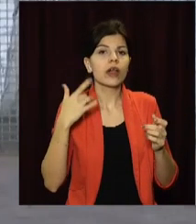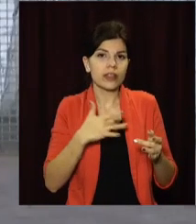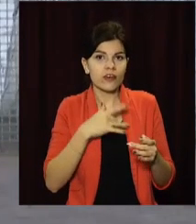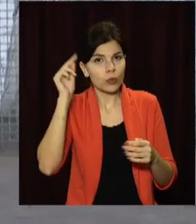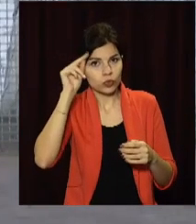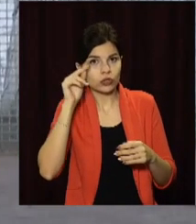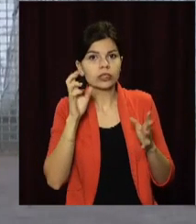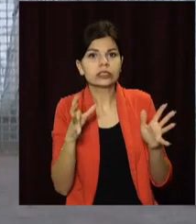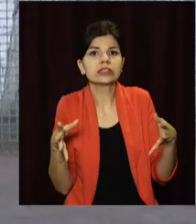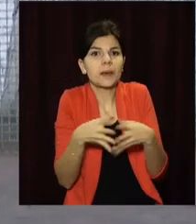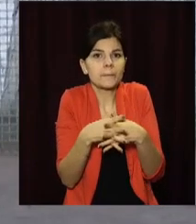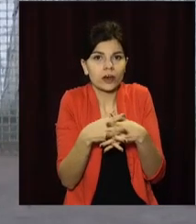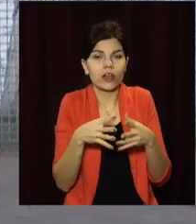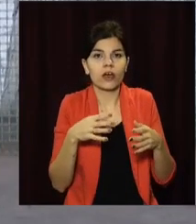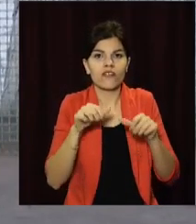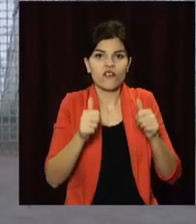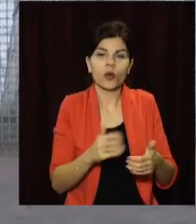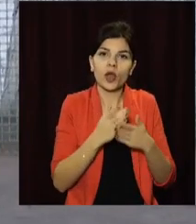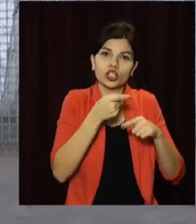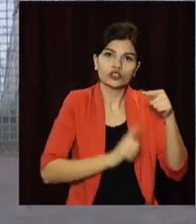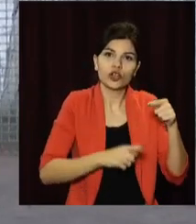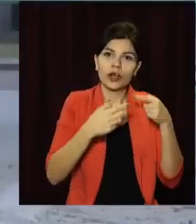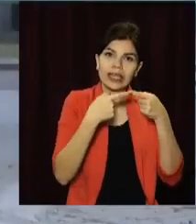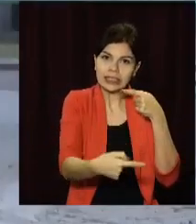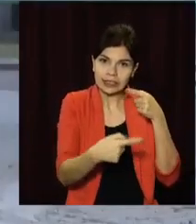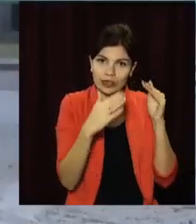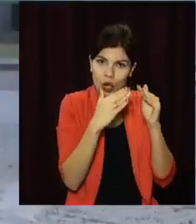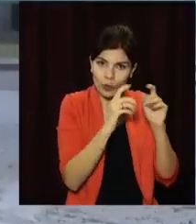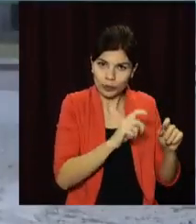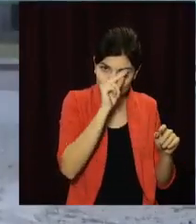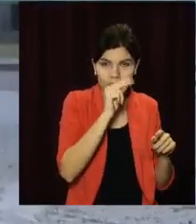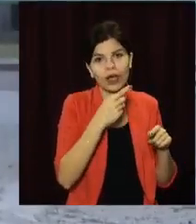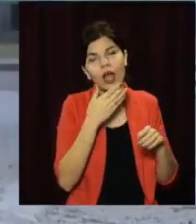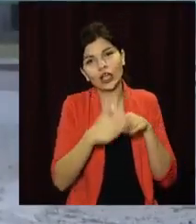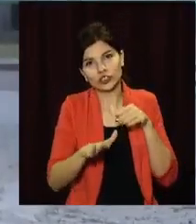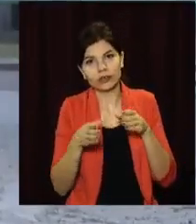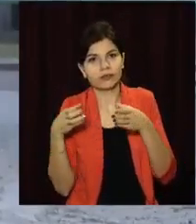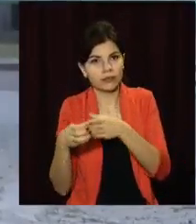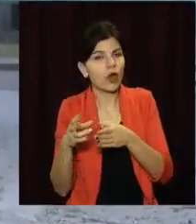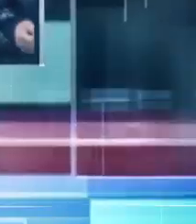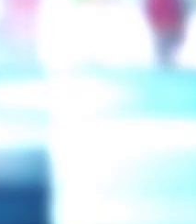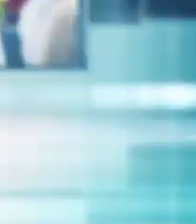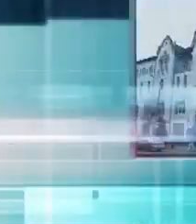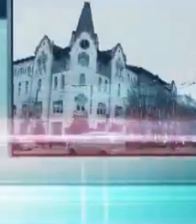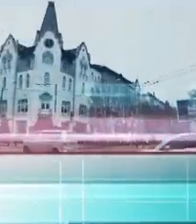навчання за змішаною формою. Однак остаточне рішення МОЗ і Міносвіти ще не ухвалили.